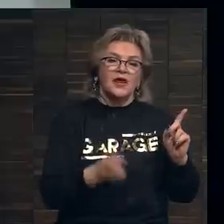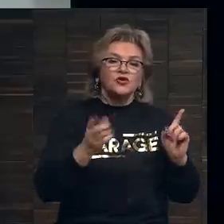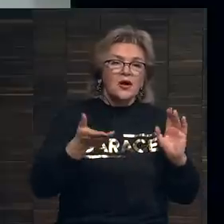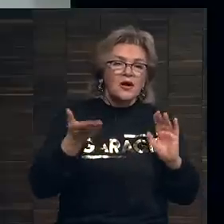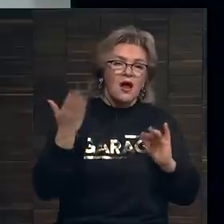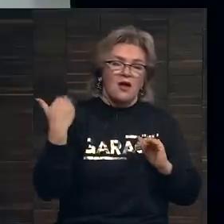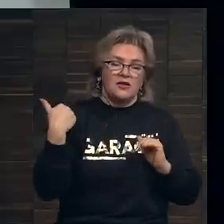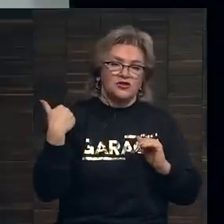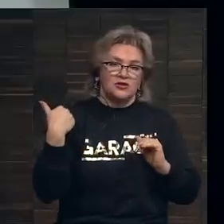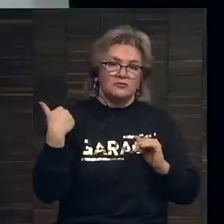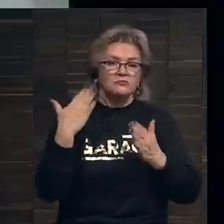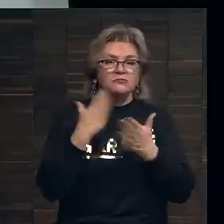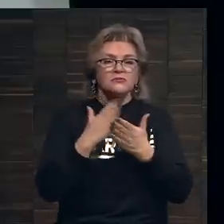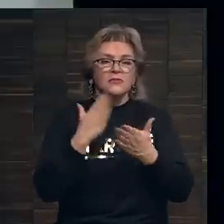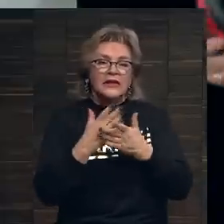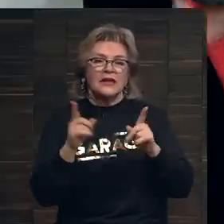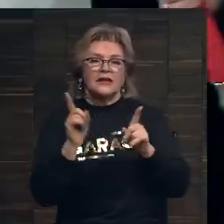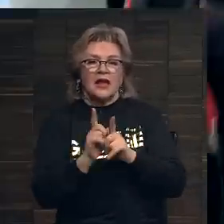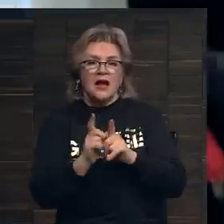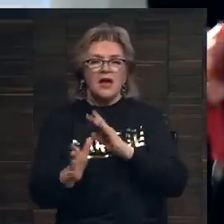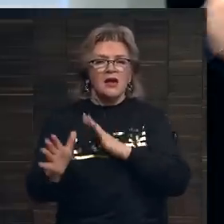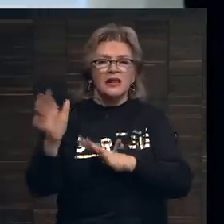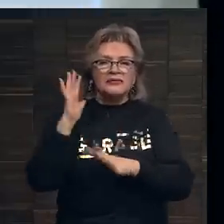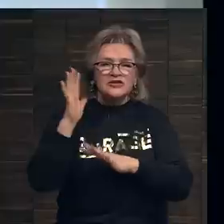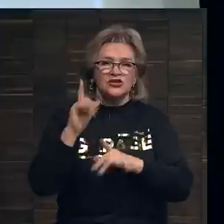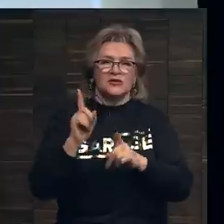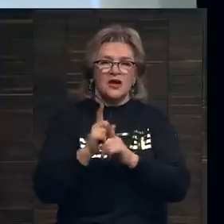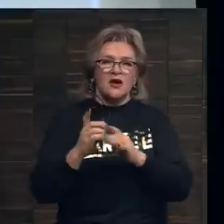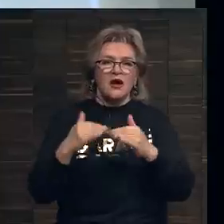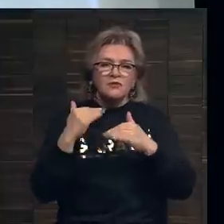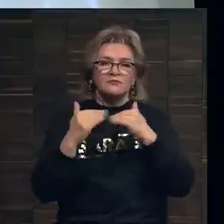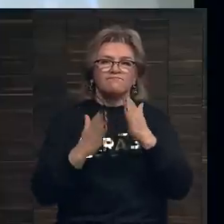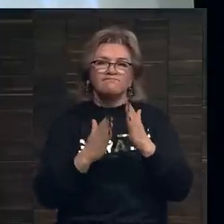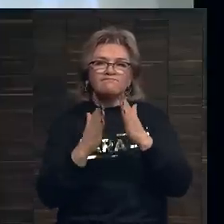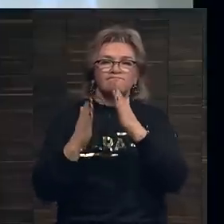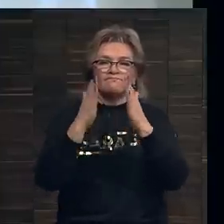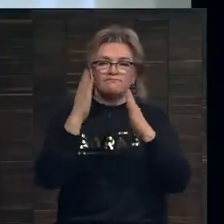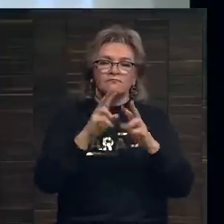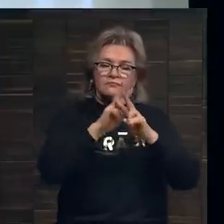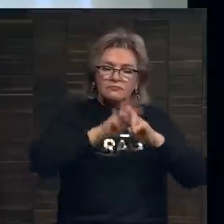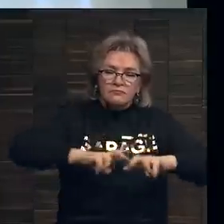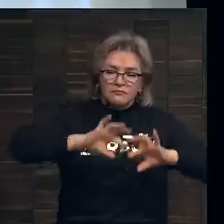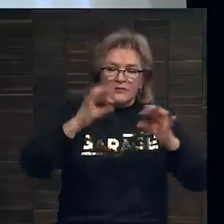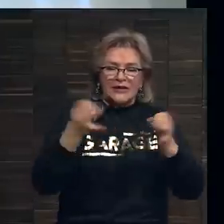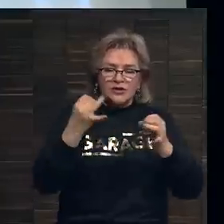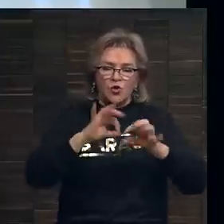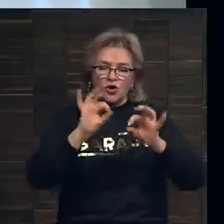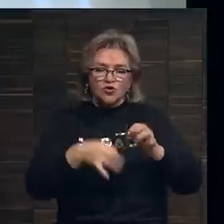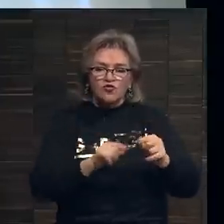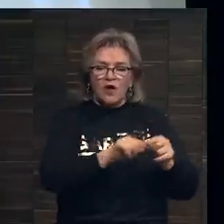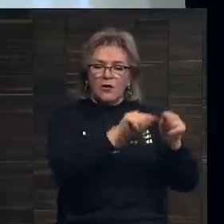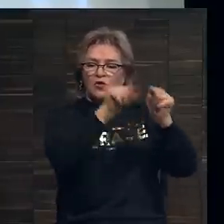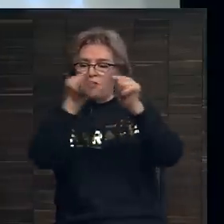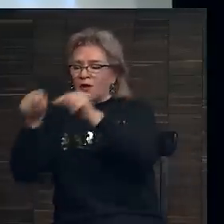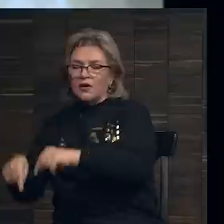раньше существовала такая классическая дорога. Люди исследовали историю искусства, а потом шли работать в аукционные